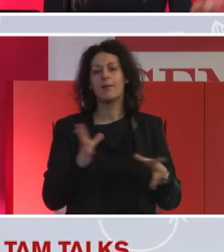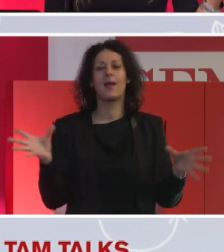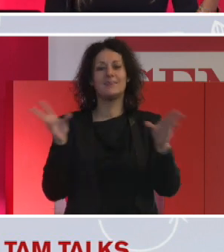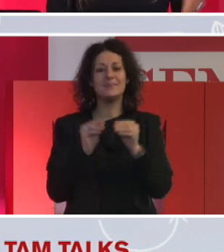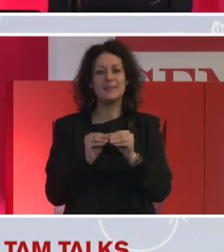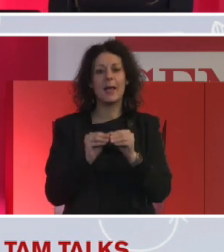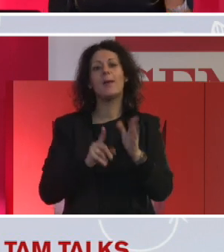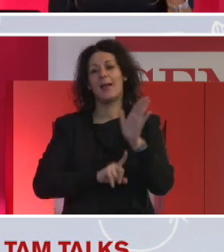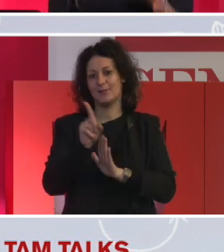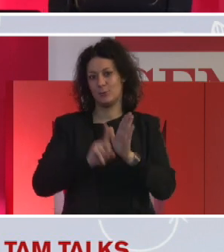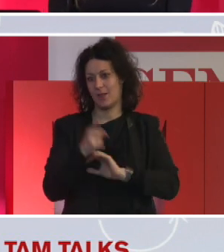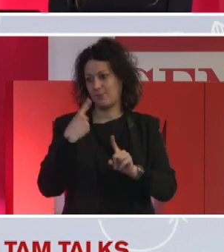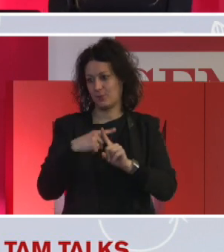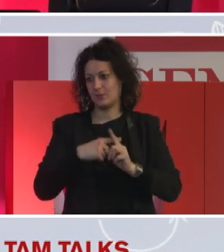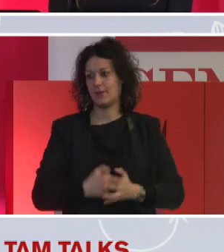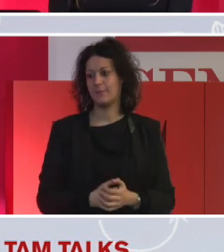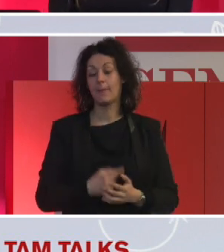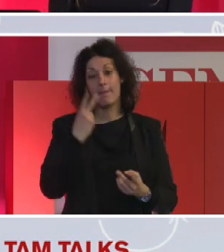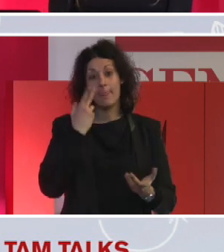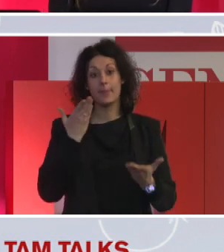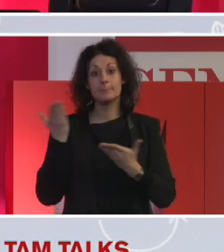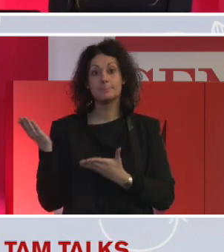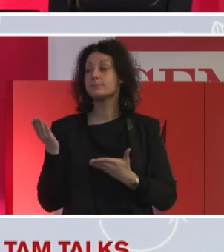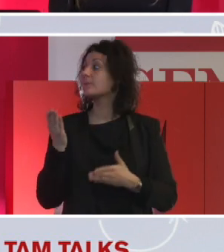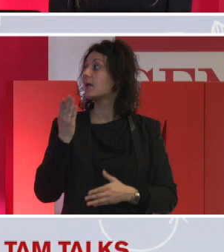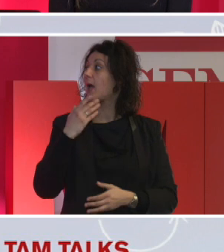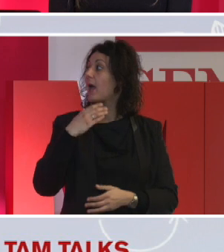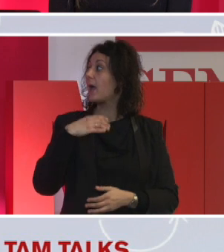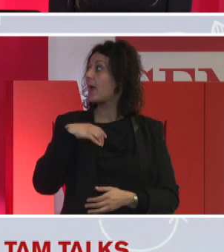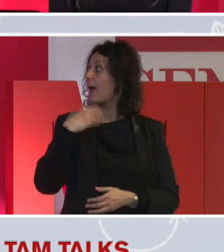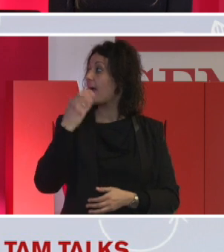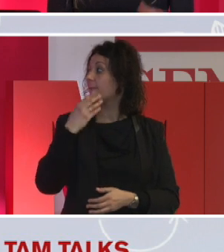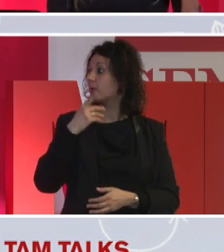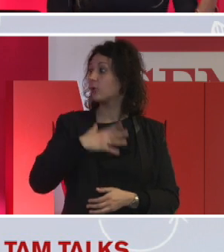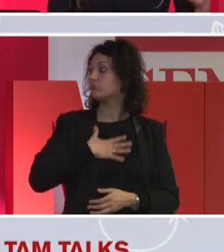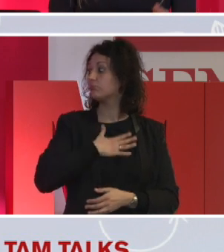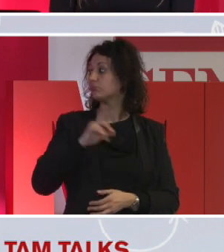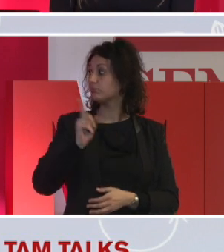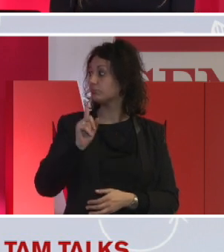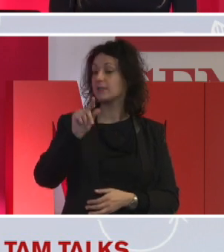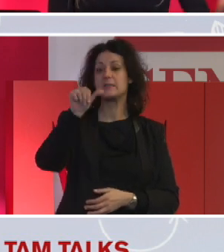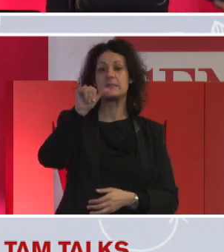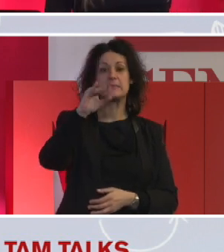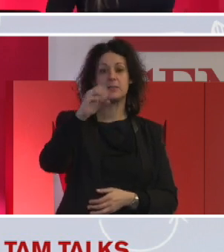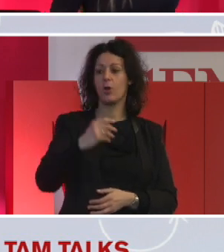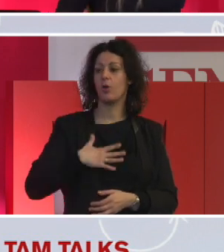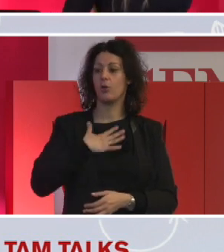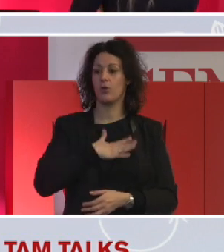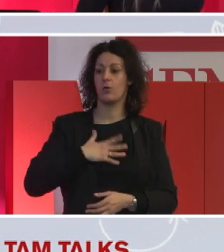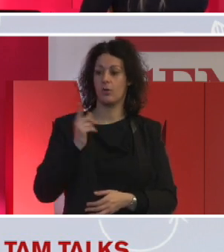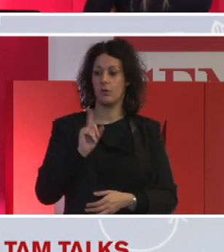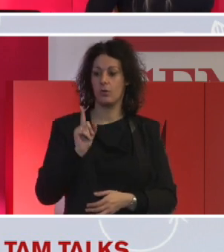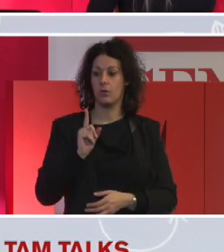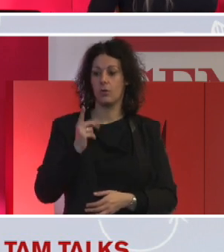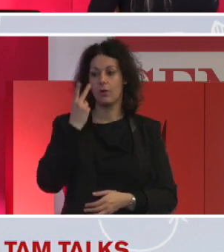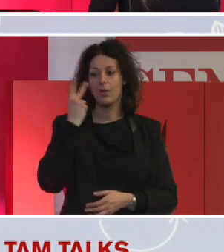se guardiamo Apple qualità di CEO non sono soddisfatti dei numeri in questa pagina è proprio il CEO che lo dice e quello che vedi